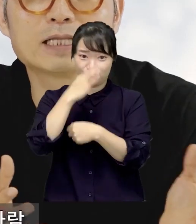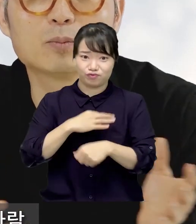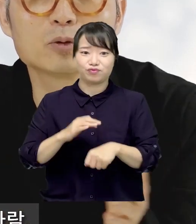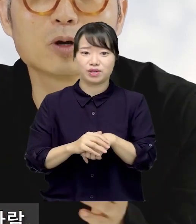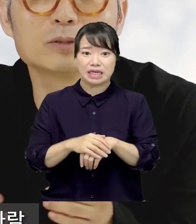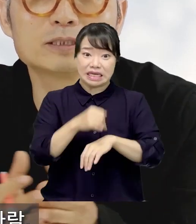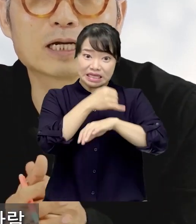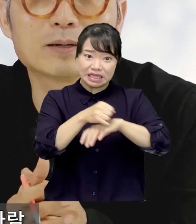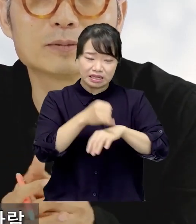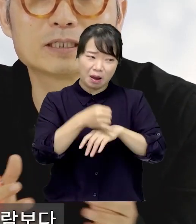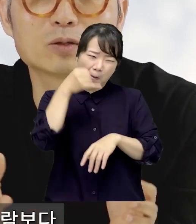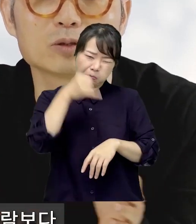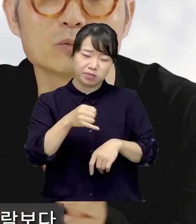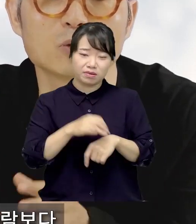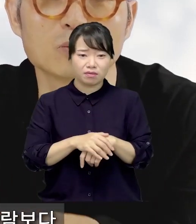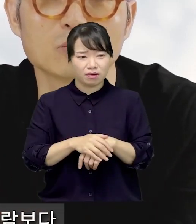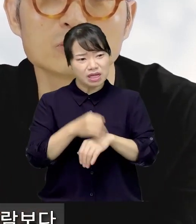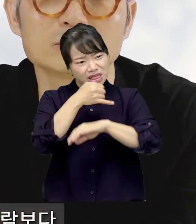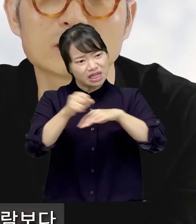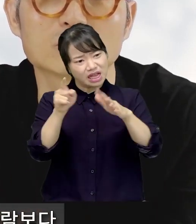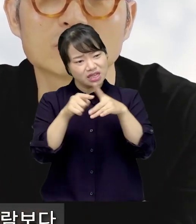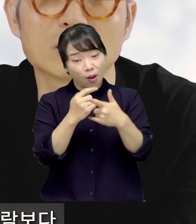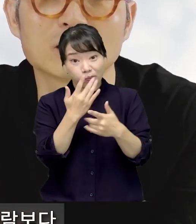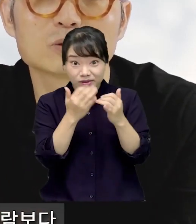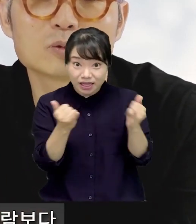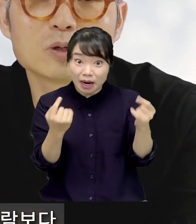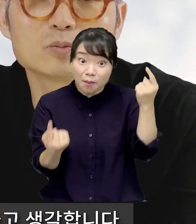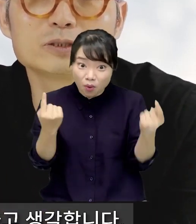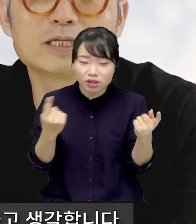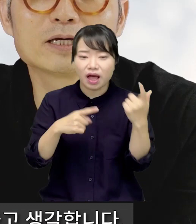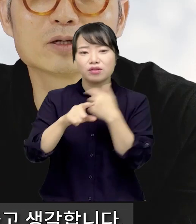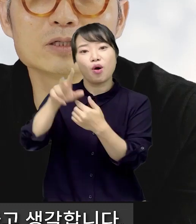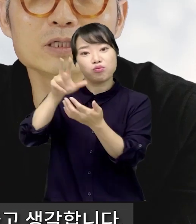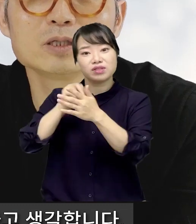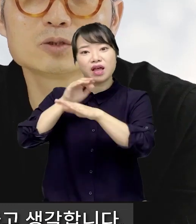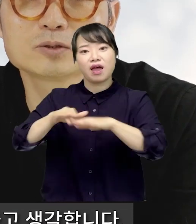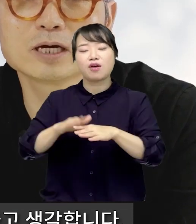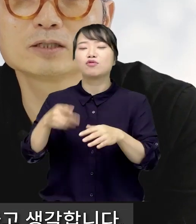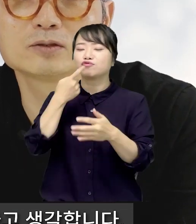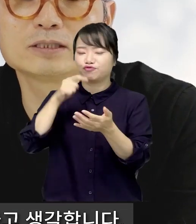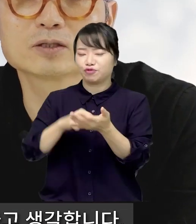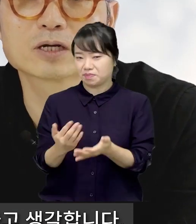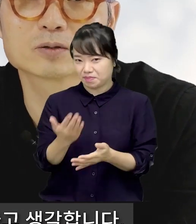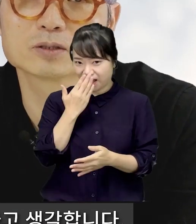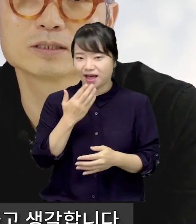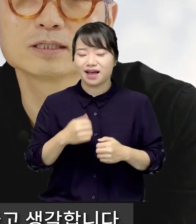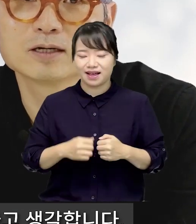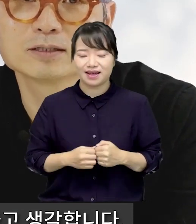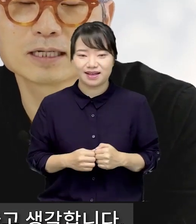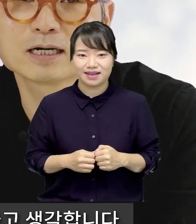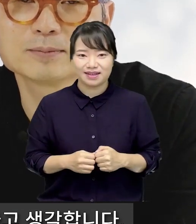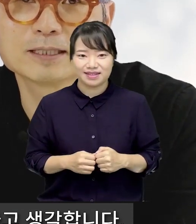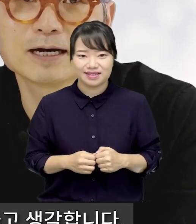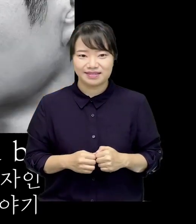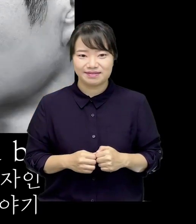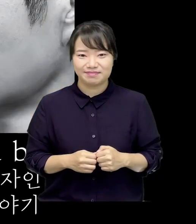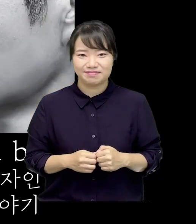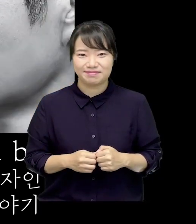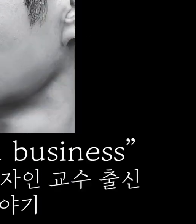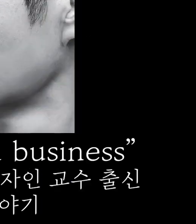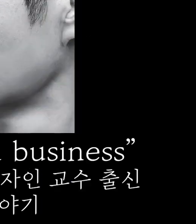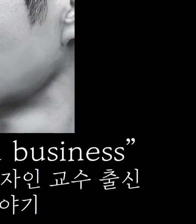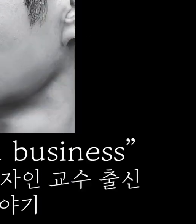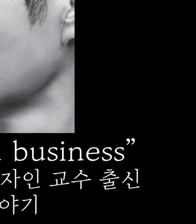디자인 안목이 없는 사람, 디자인 언어를 모르는 사람보다 좀 더 문제 해결을 쉽게 할 수 있을 거라고 저는 생각합니다.